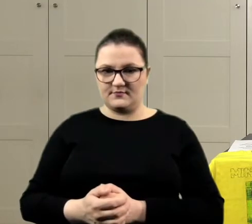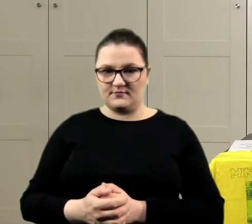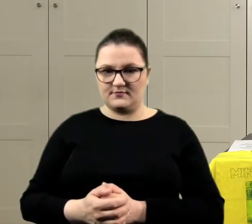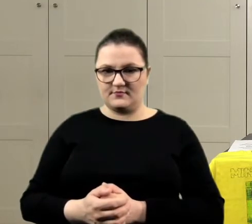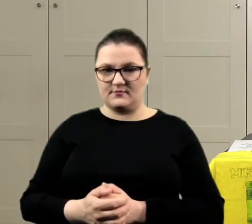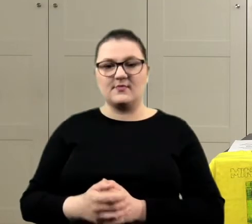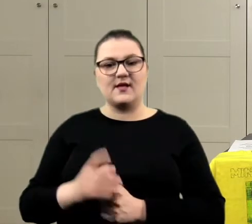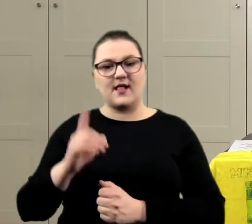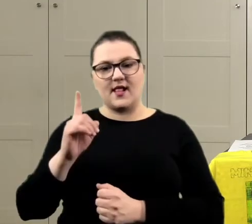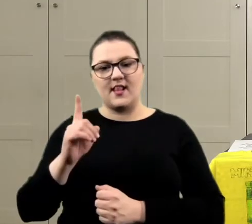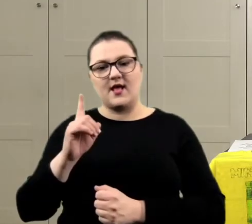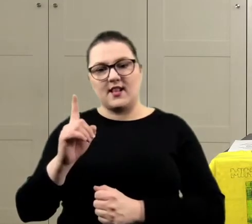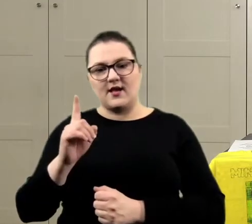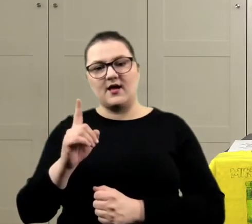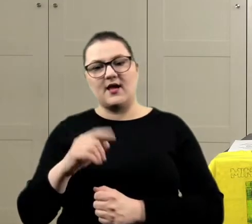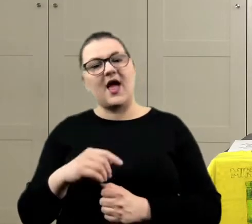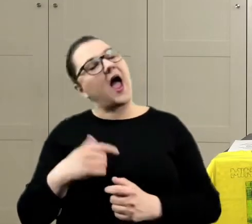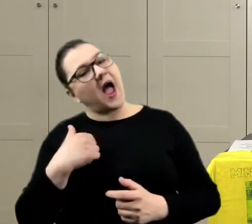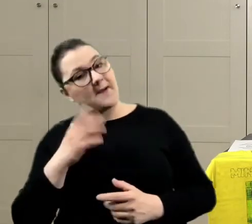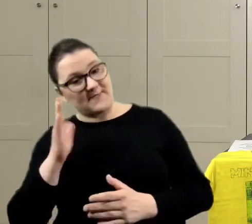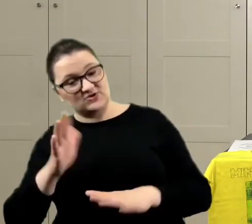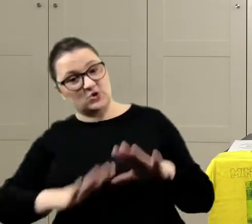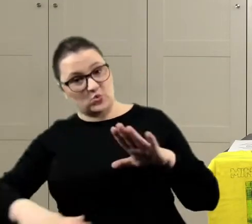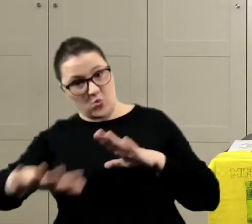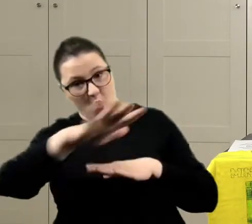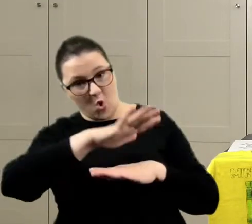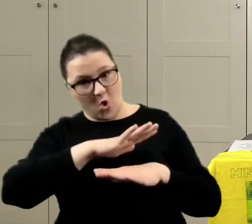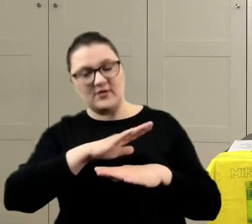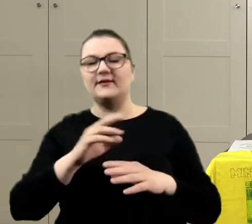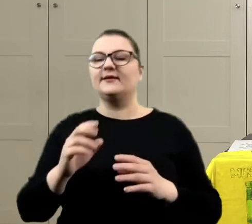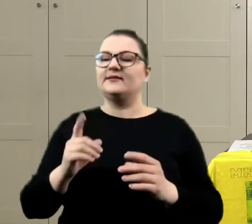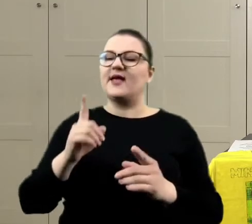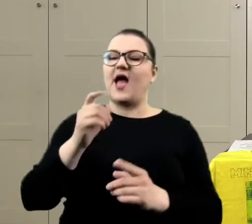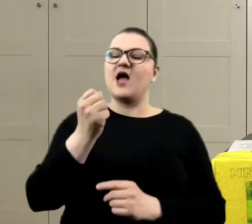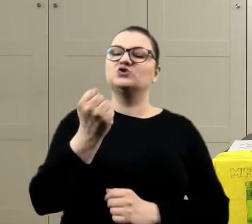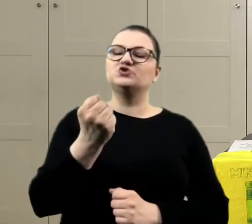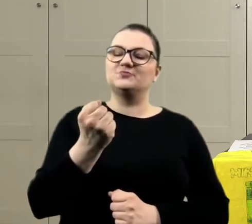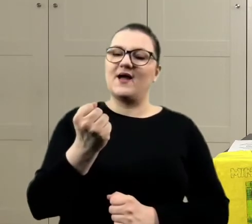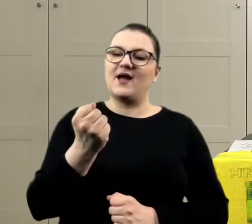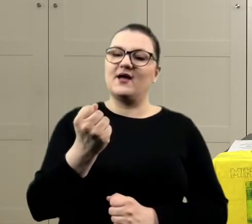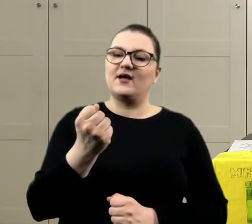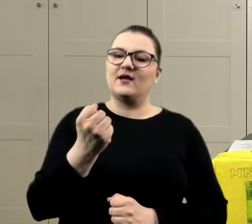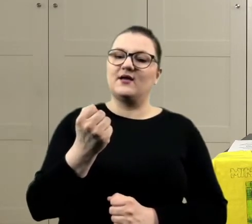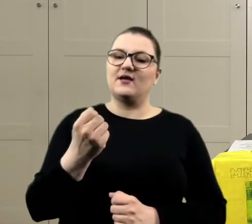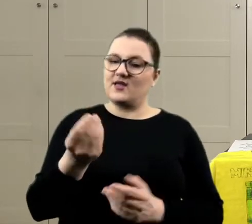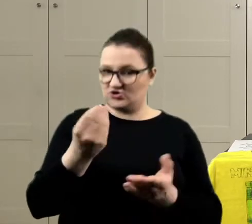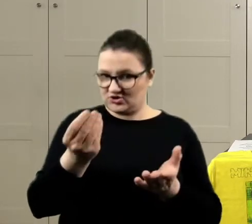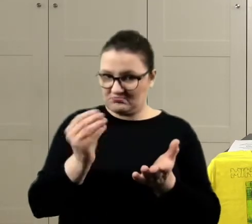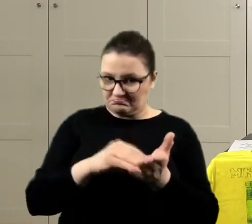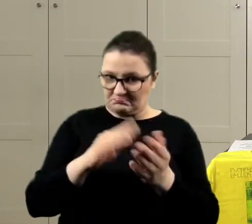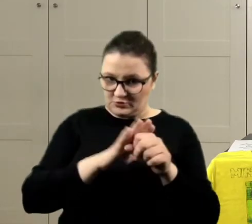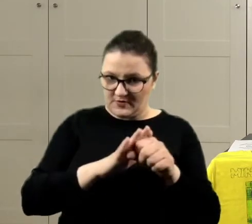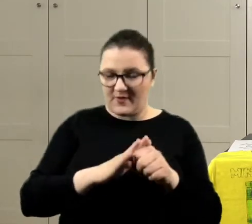Ale, ale, ale. A zrobimy pło? Ale, trzymaj. Coś jeszcze tu wypełniasz? Ale, ale. Ja bym tu jeszcze